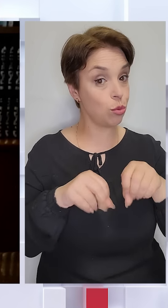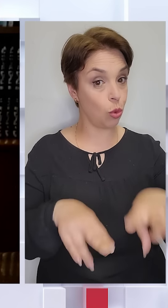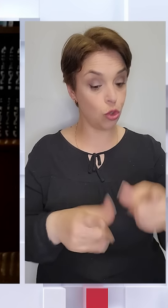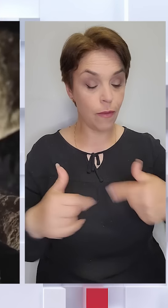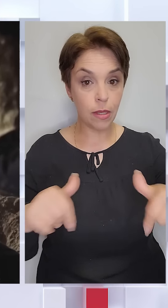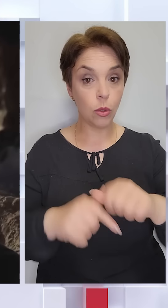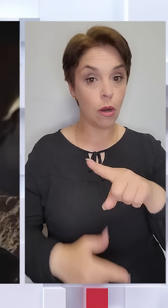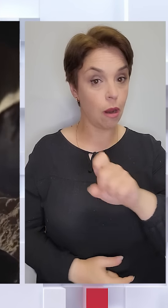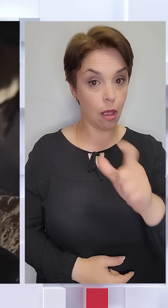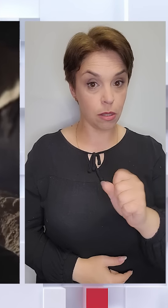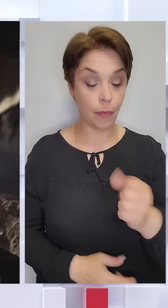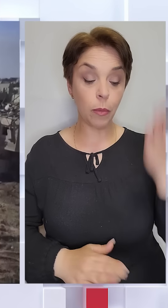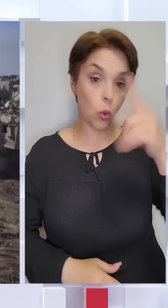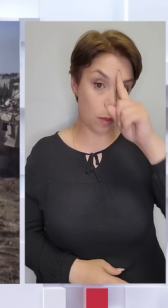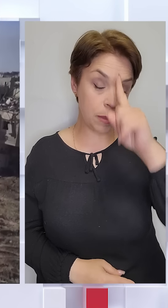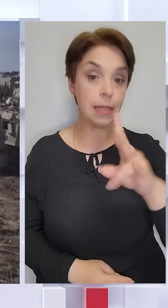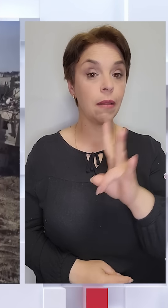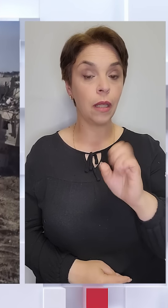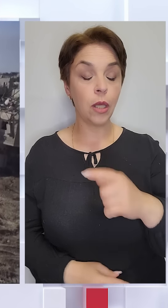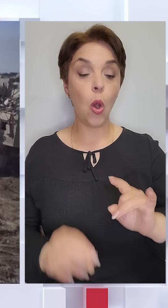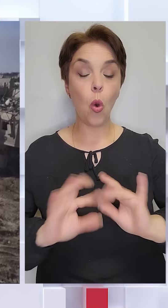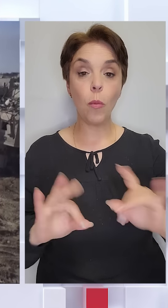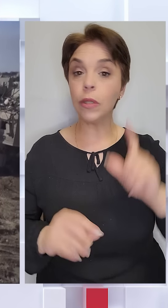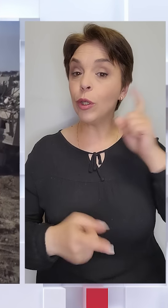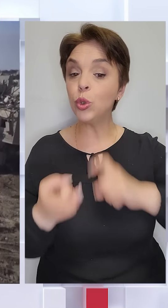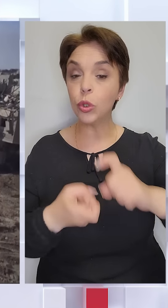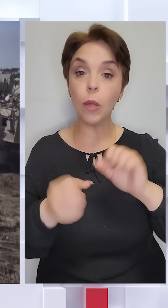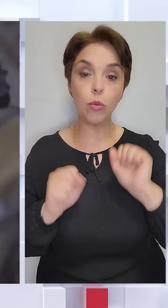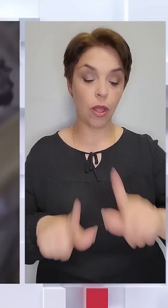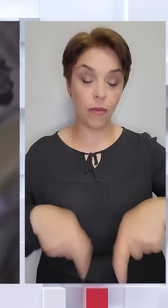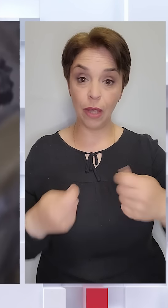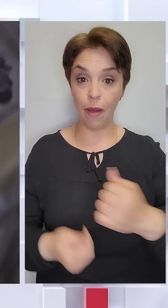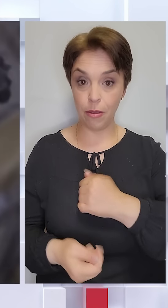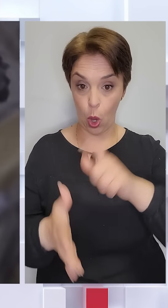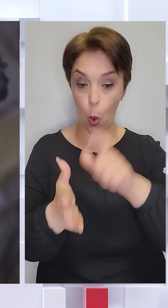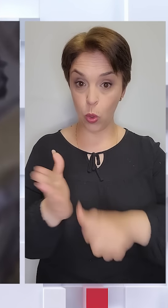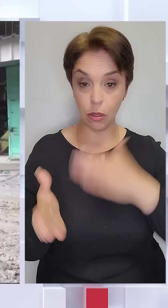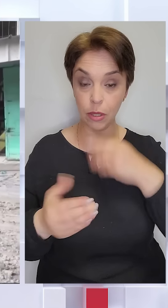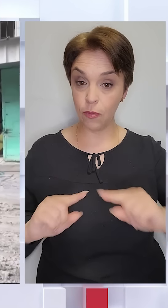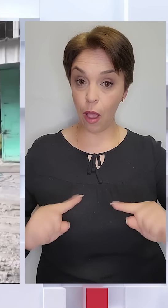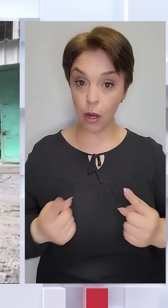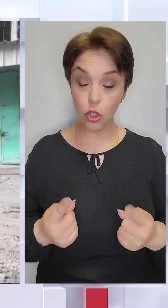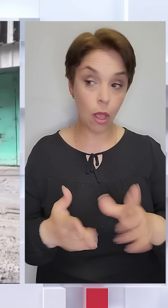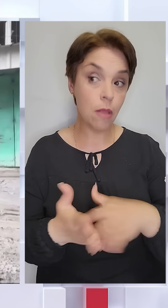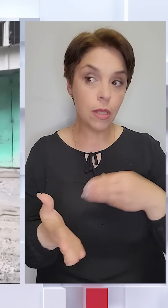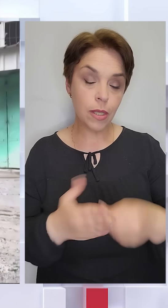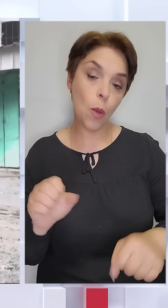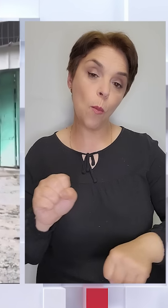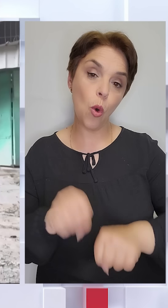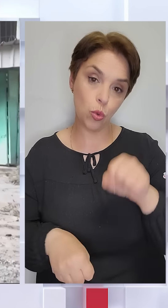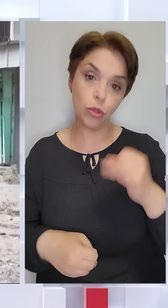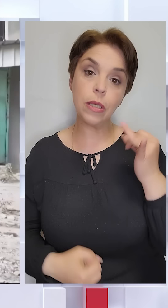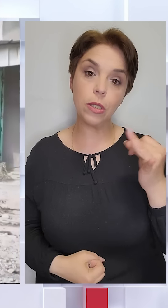секторі Гази. Минулого місяця Нетаньягу коментував чутки про можливе видавання ордера на свій арешт і назвав це порушенням